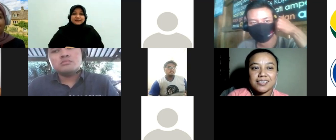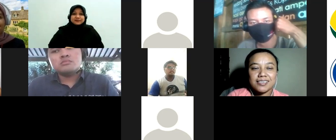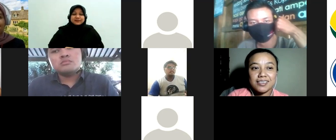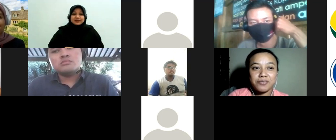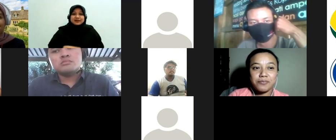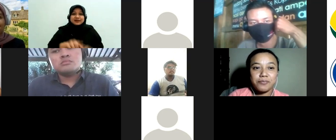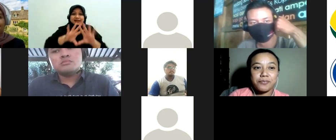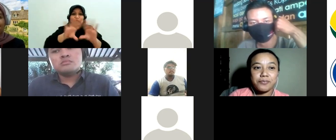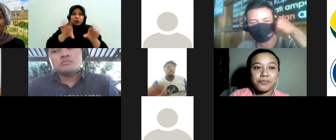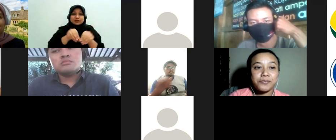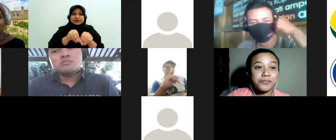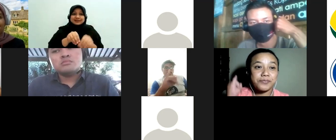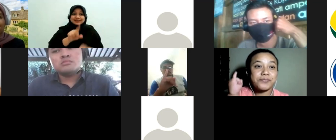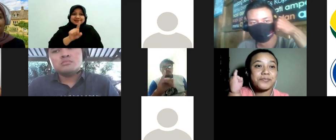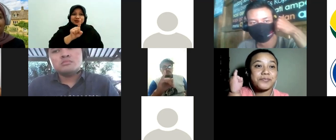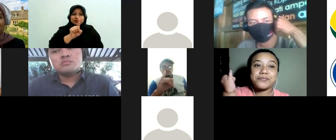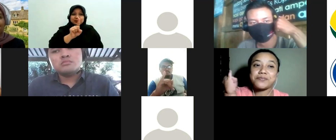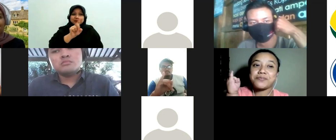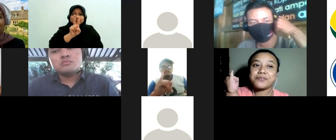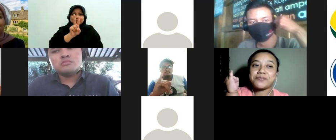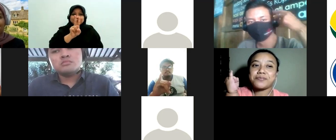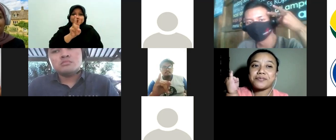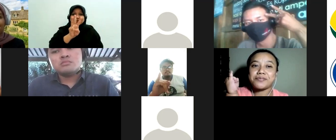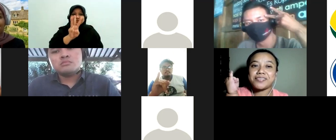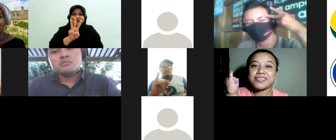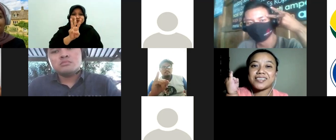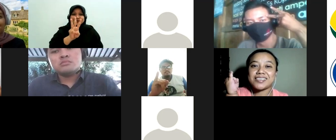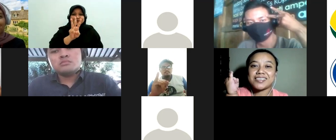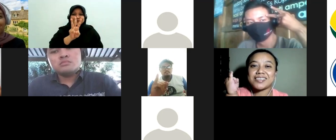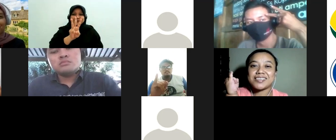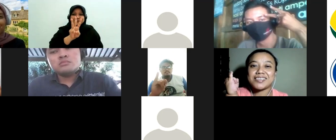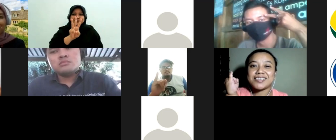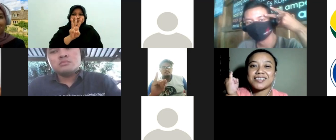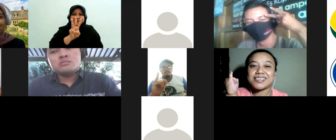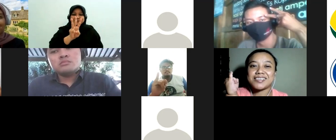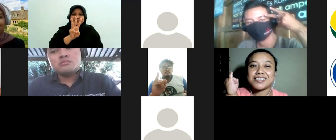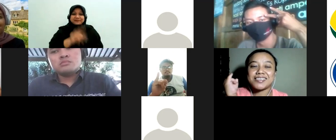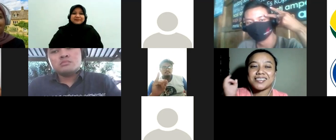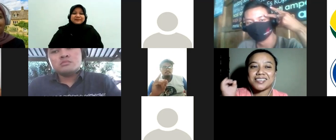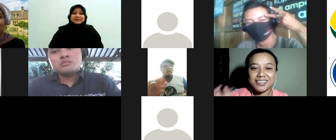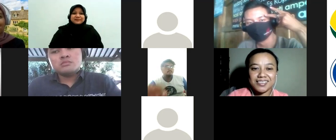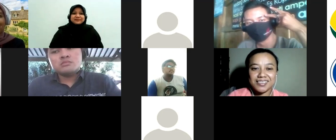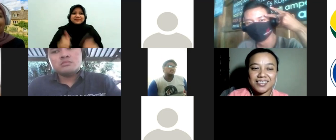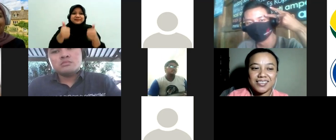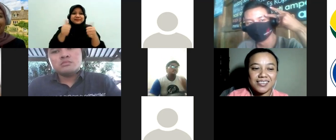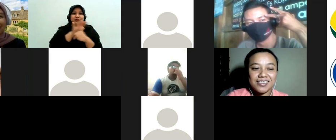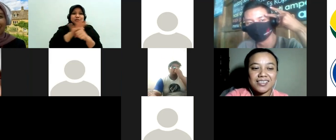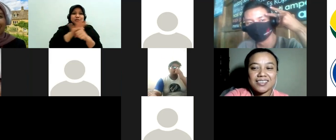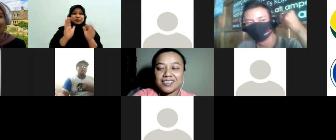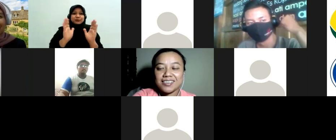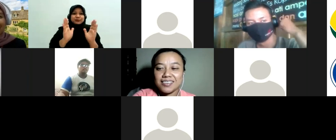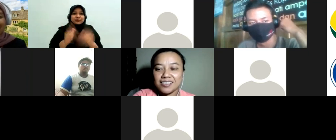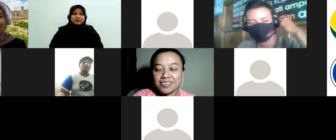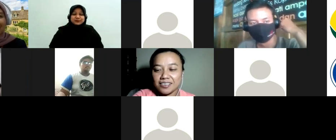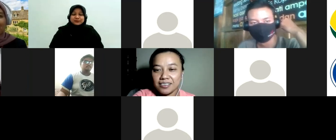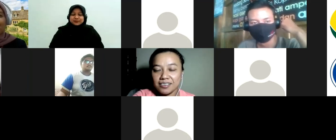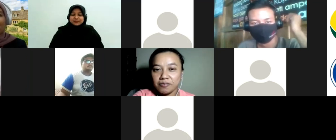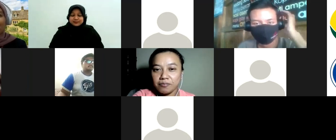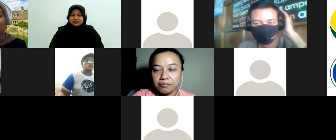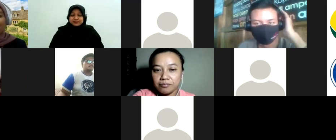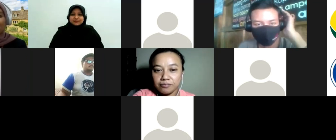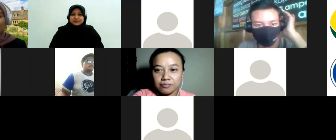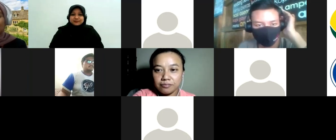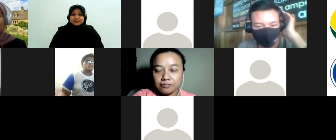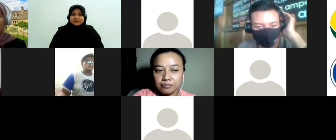1 2 3 oke cukup Mas Sajiwan oke terima